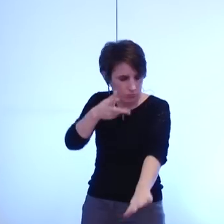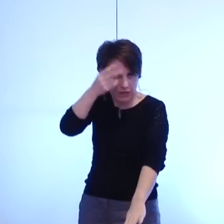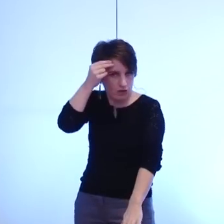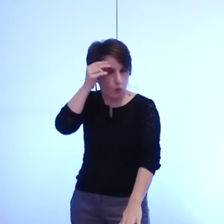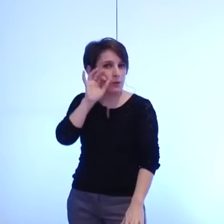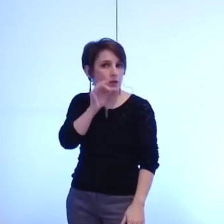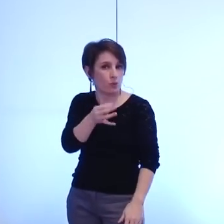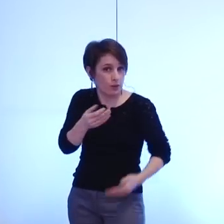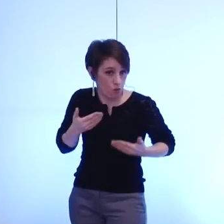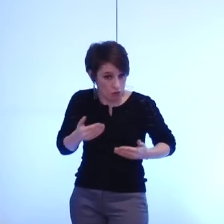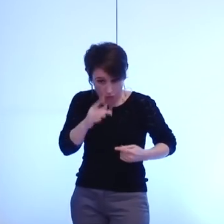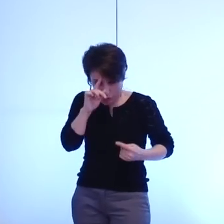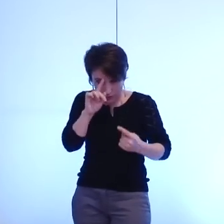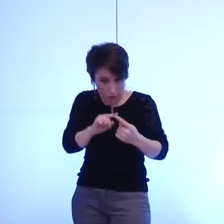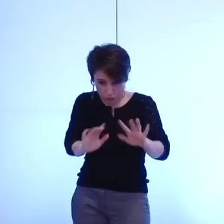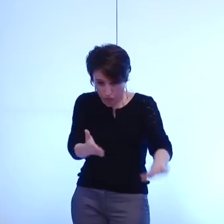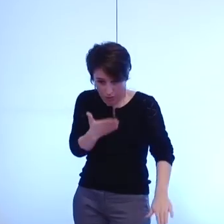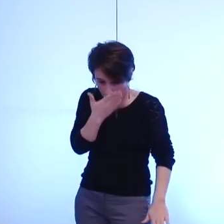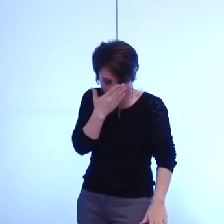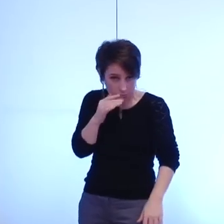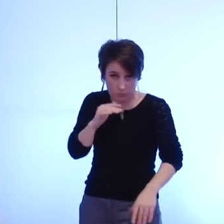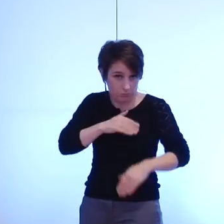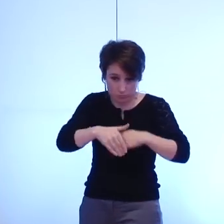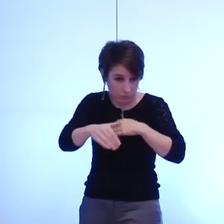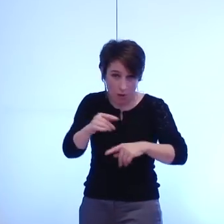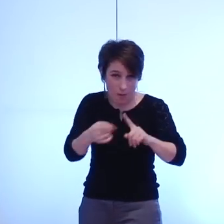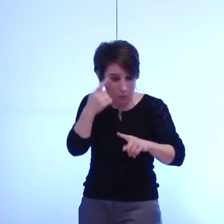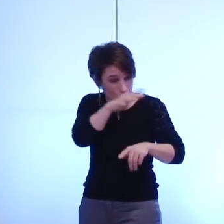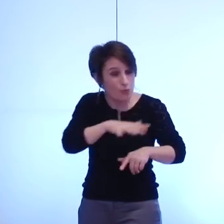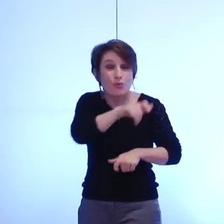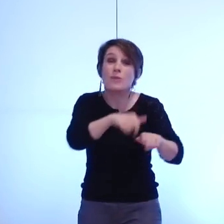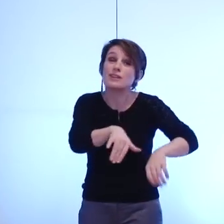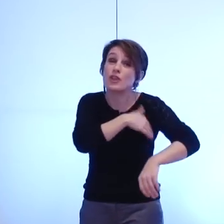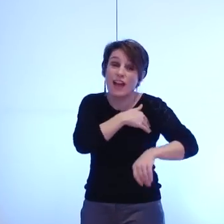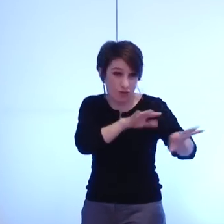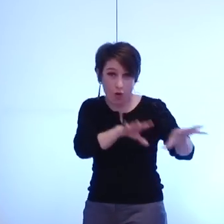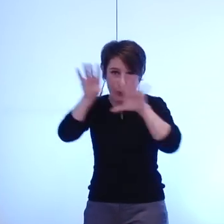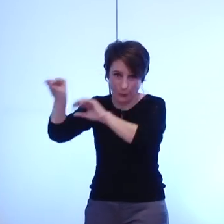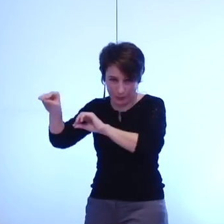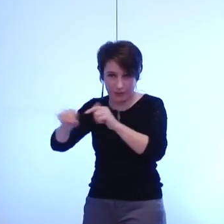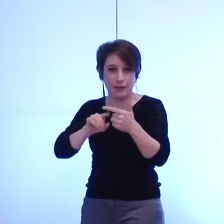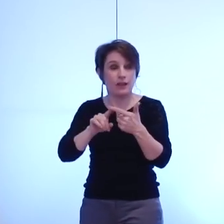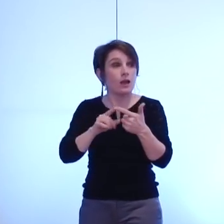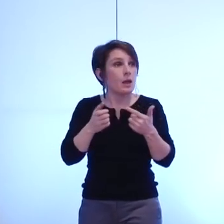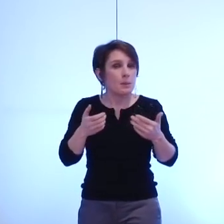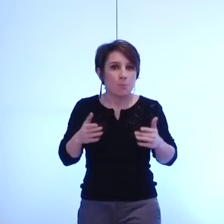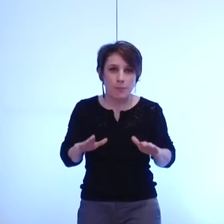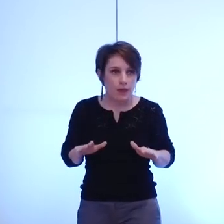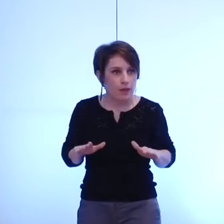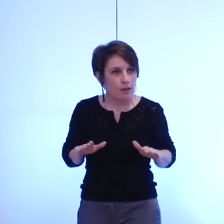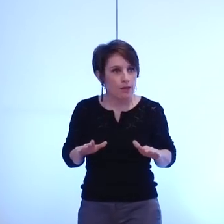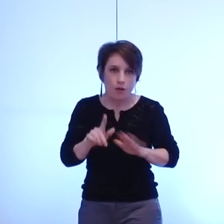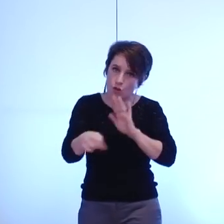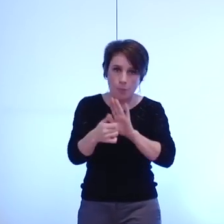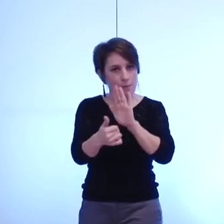aujourd'hui extrêmement préoccupant pour des personnels pour mais il faut aussi que le politique à un moment donné